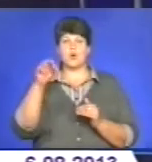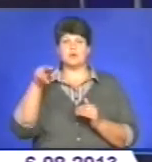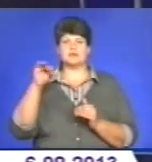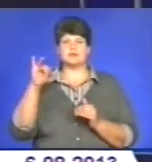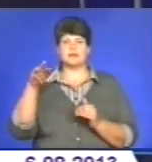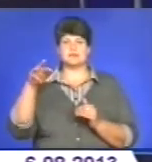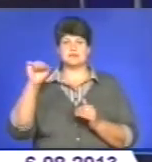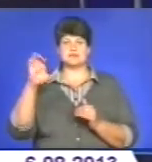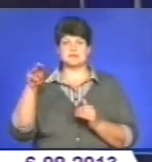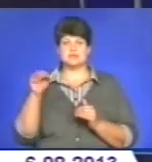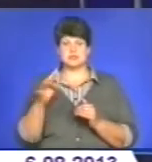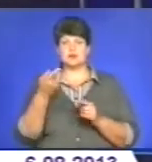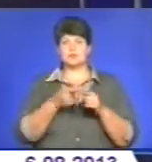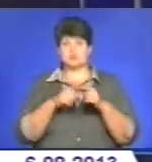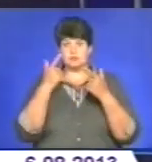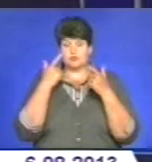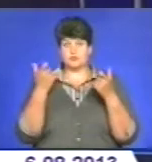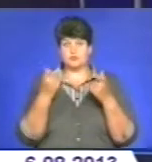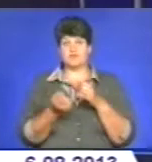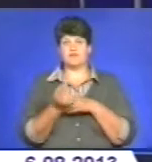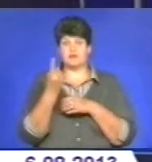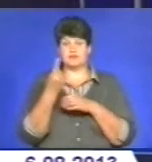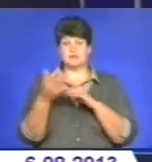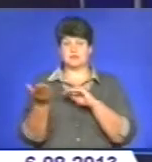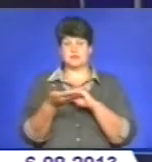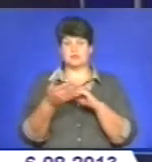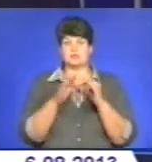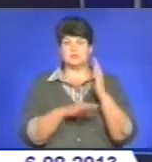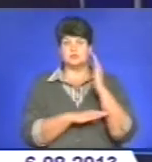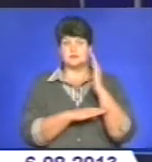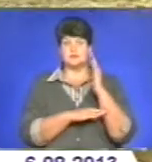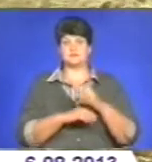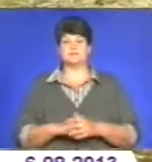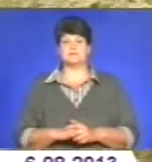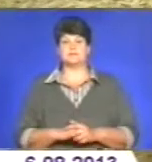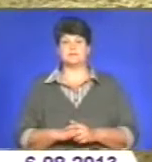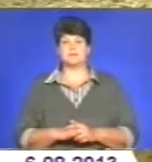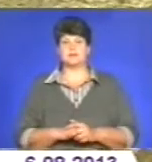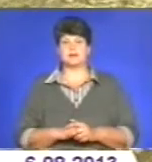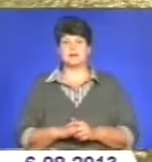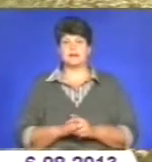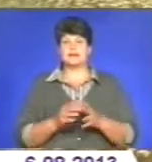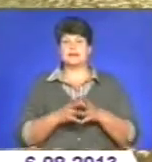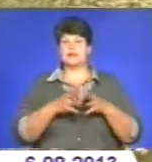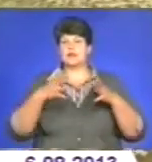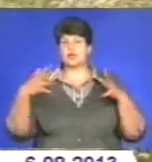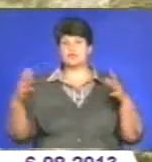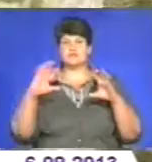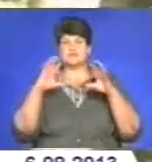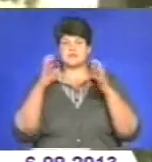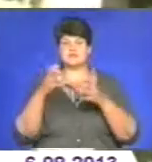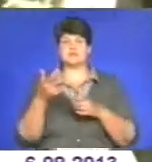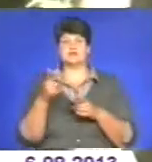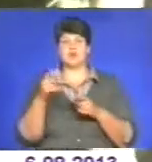зеленого туризму, які виявили зруб. Люди звернулись, довістайте тебе. Найдовша у світі гіпсова печера